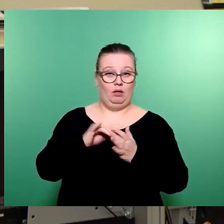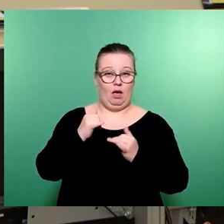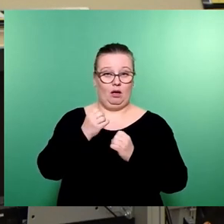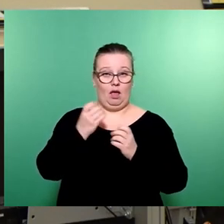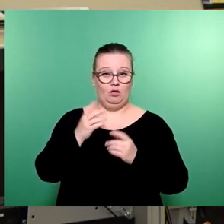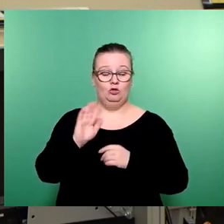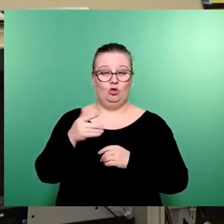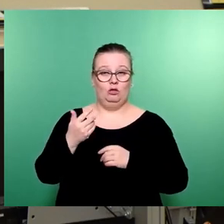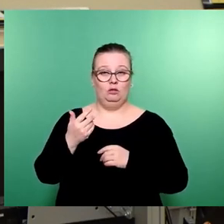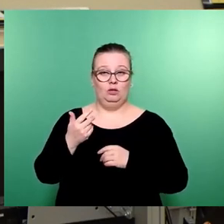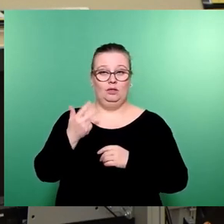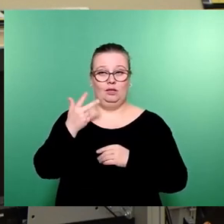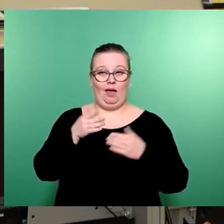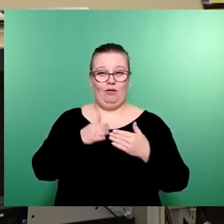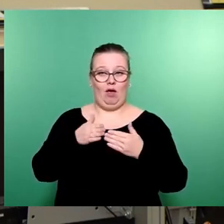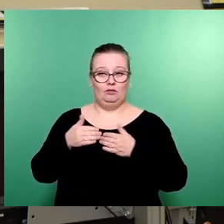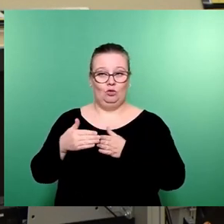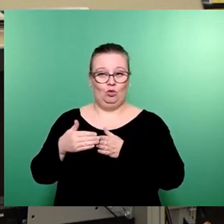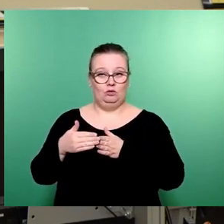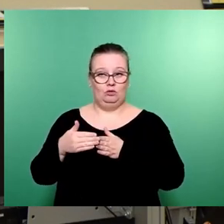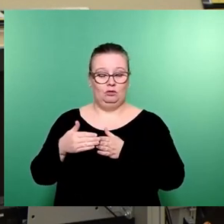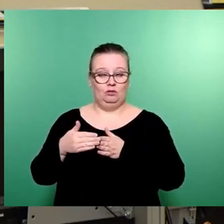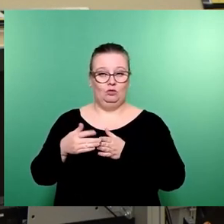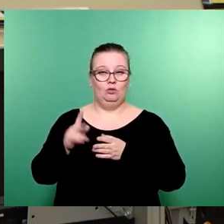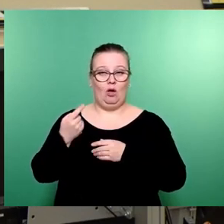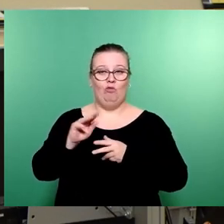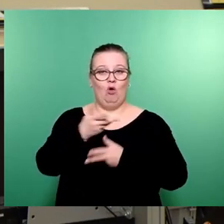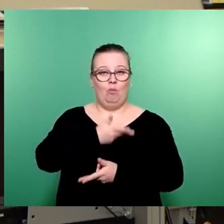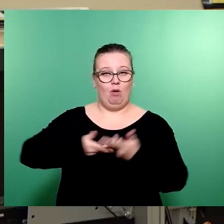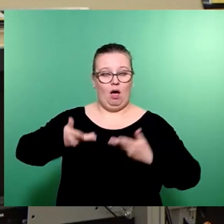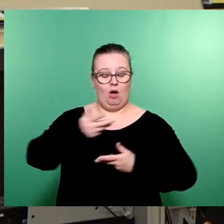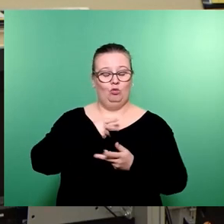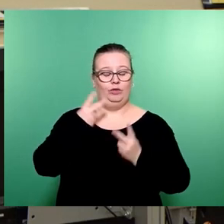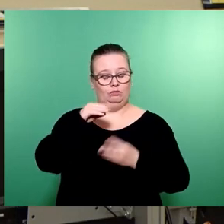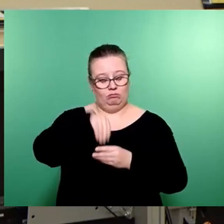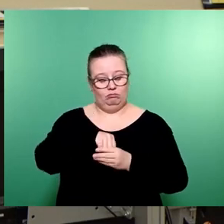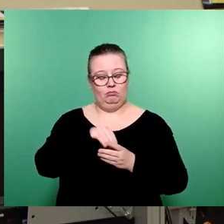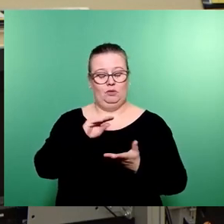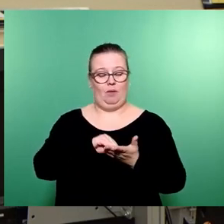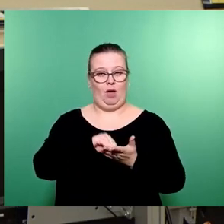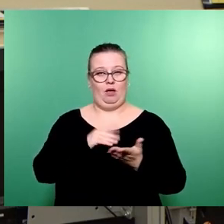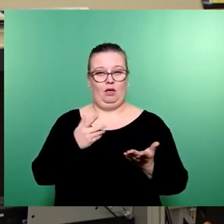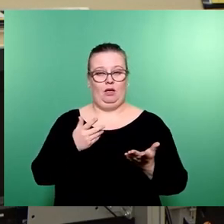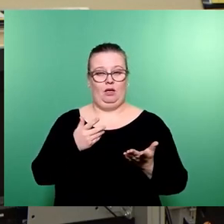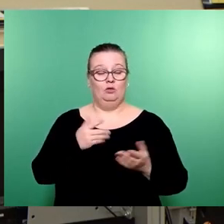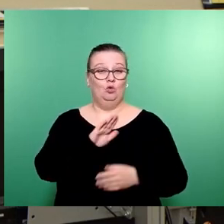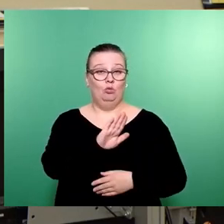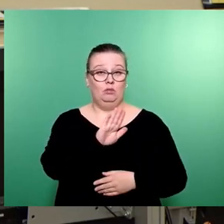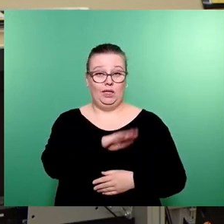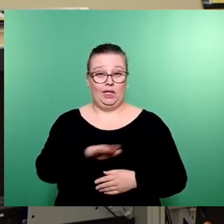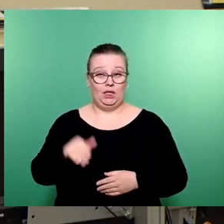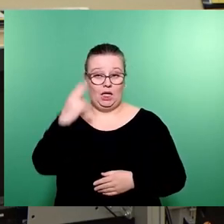Fraktionen, das gilt auch für Beratungsprozesse. So lernen das Ihre Kinder in der Schule